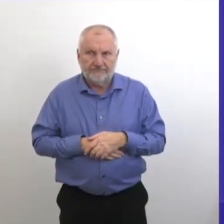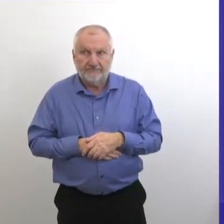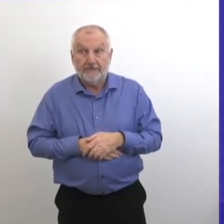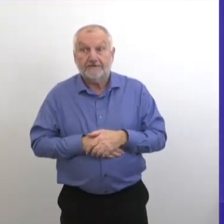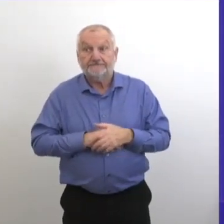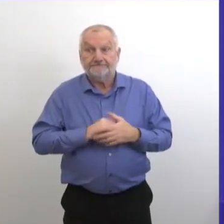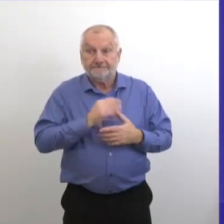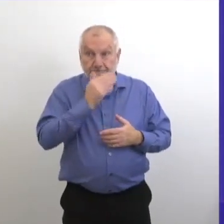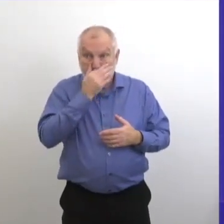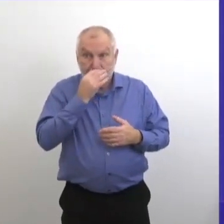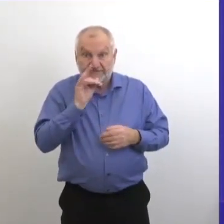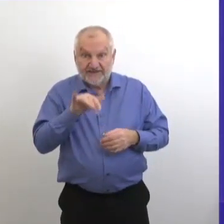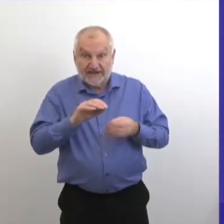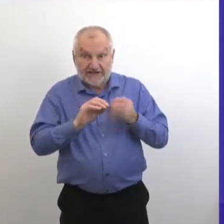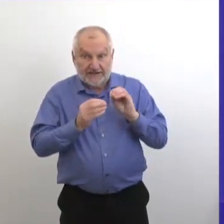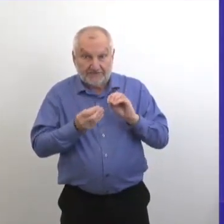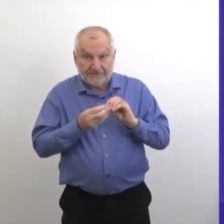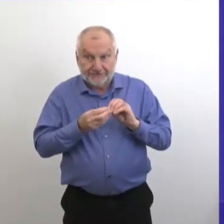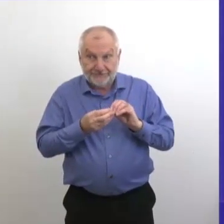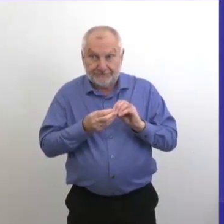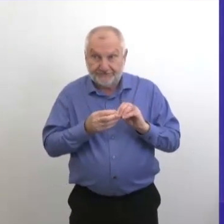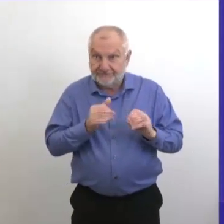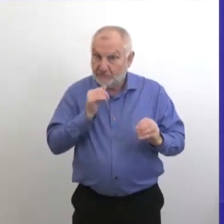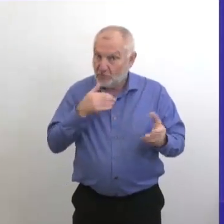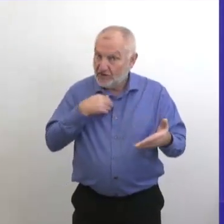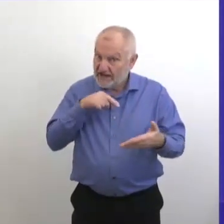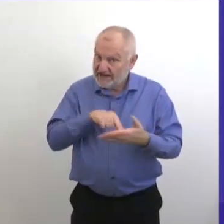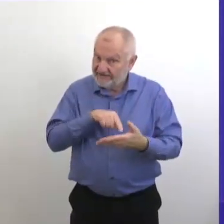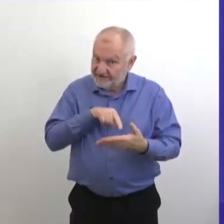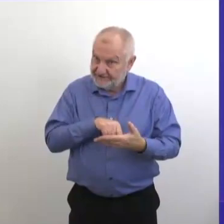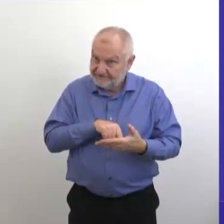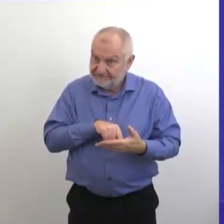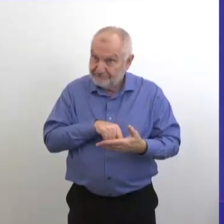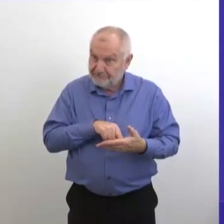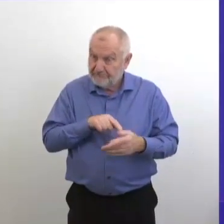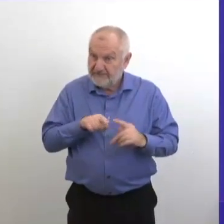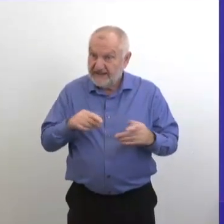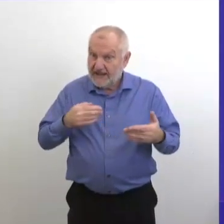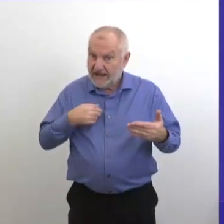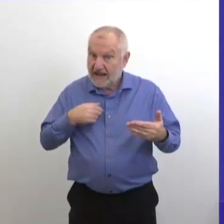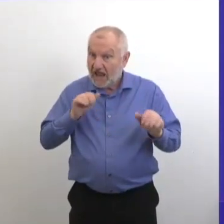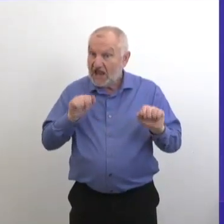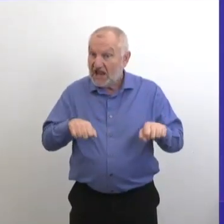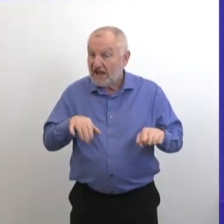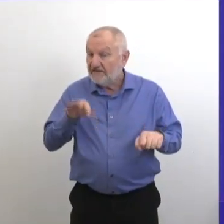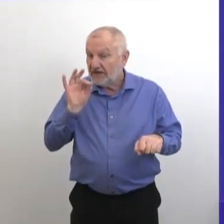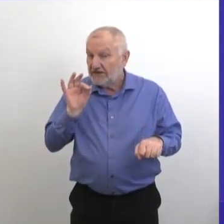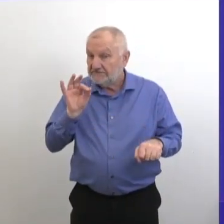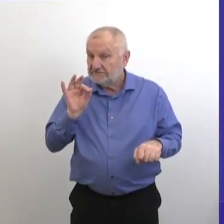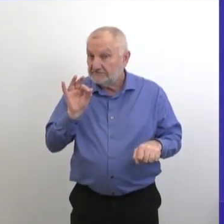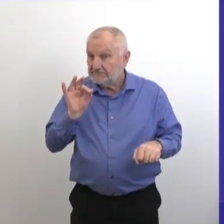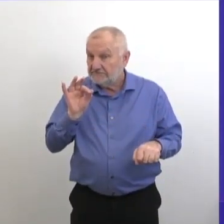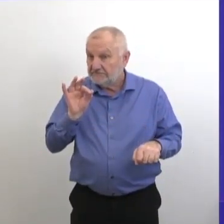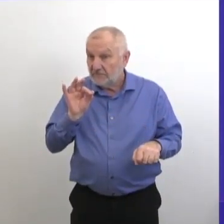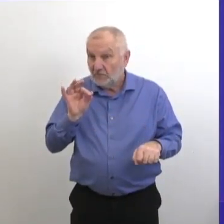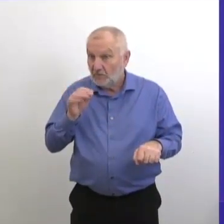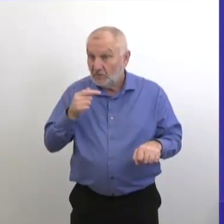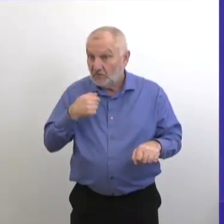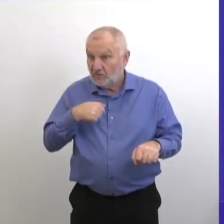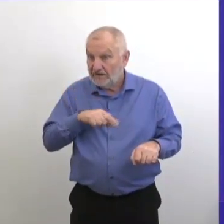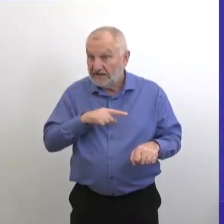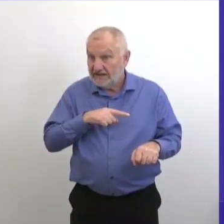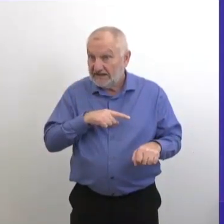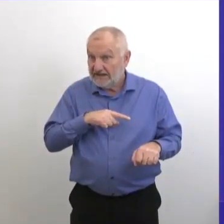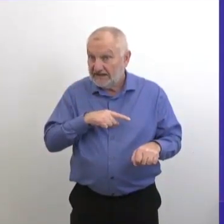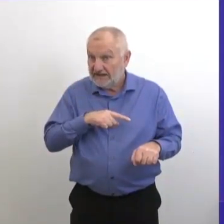quel est le nombre de chirurgies ou de procédures que ces établissements ont fait ? Alors, on n'a pas réussi à rattraper tout